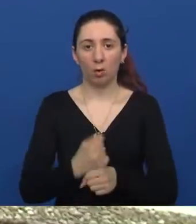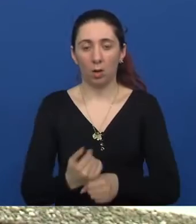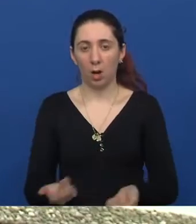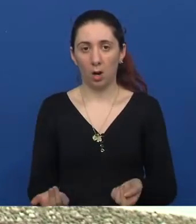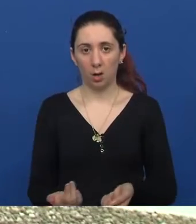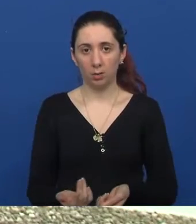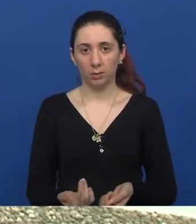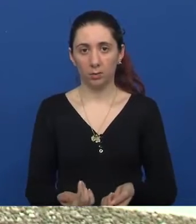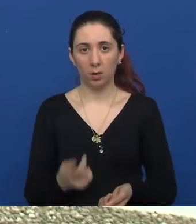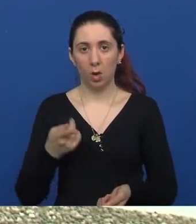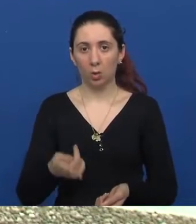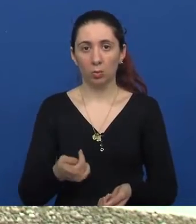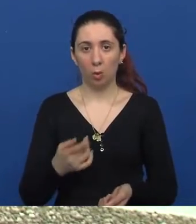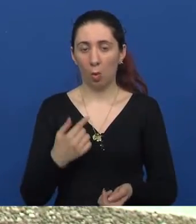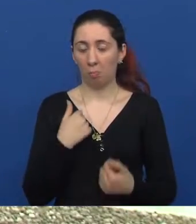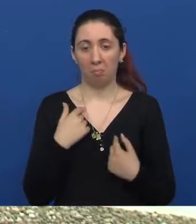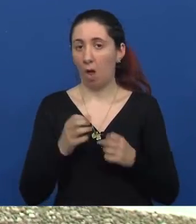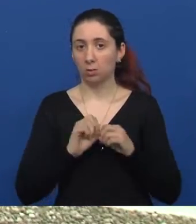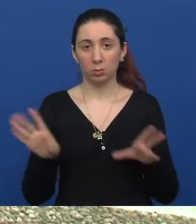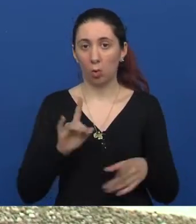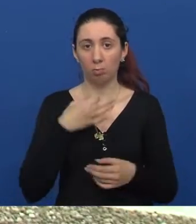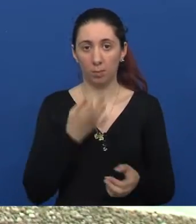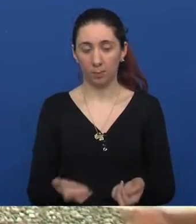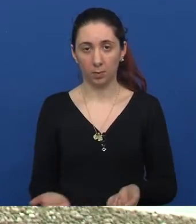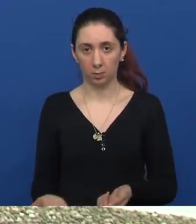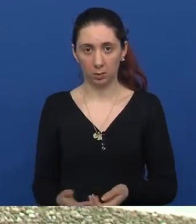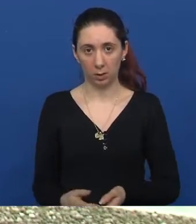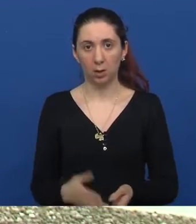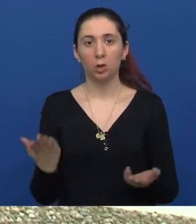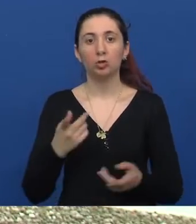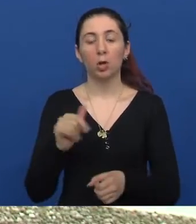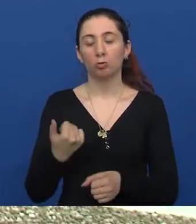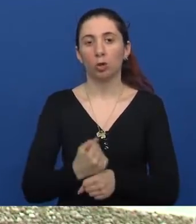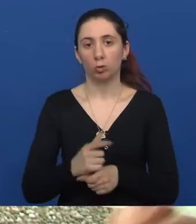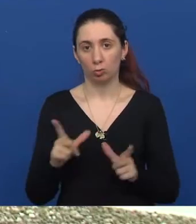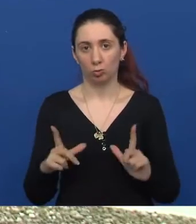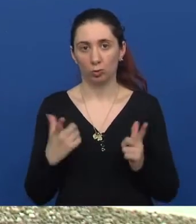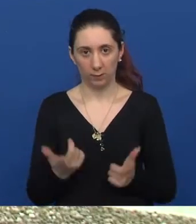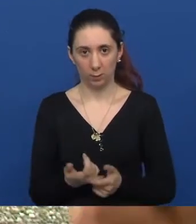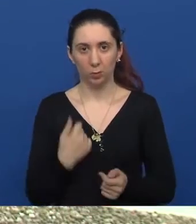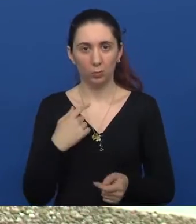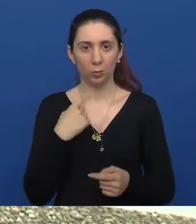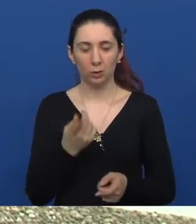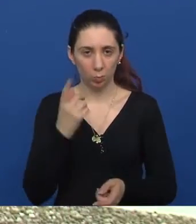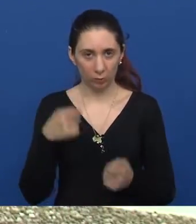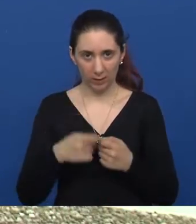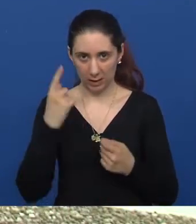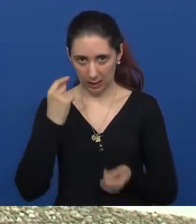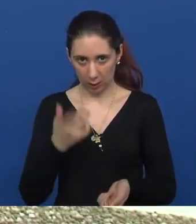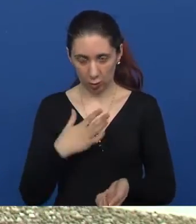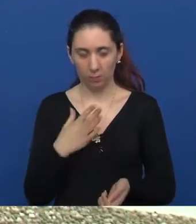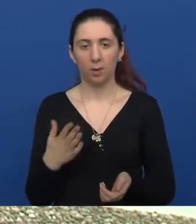niko nas ne pita. Čime se još baviš u životu? Evo sad smo spomenuli većka, spomenuli smo